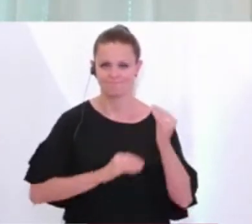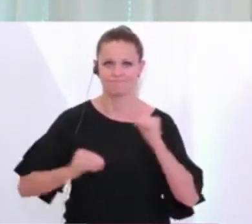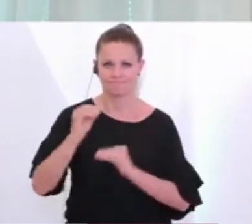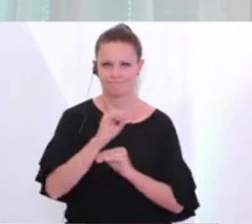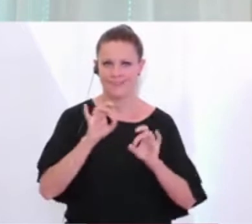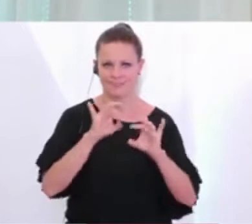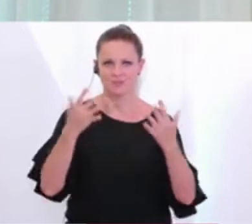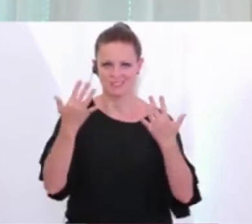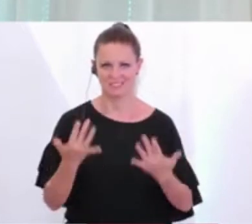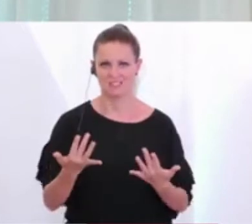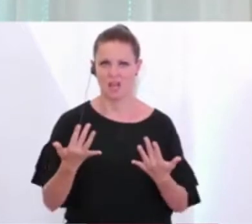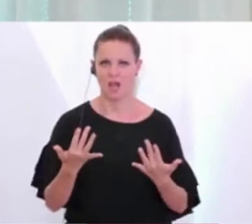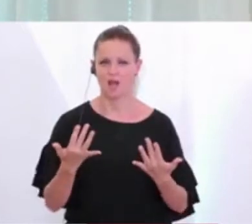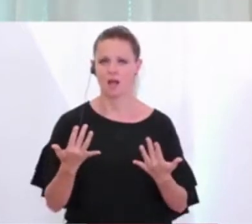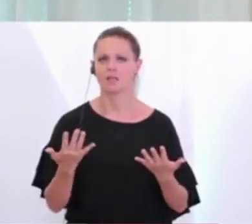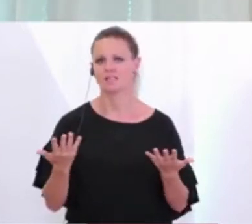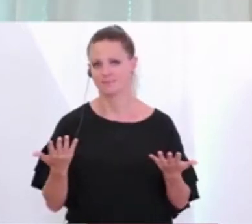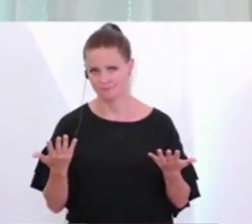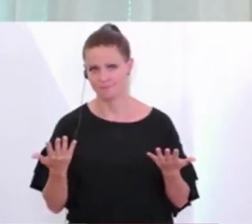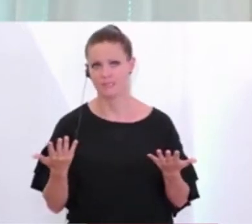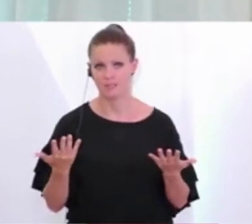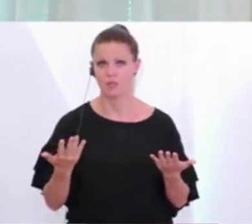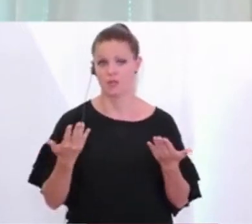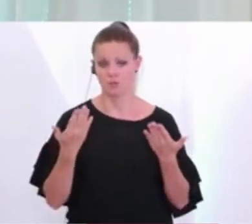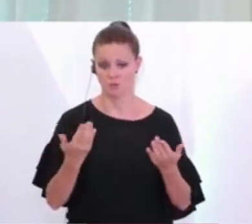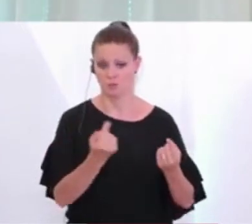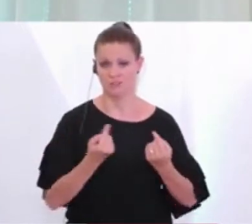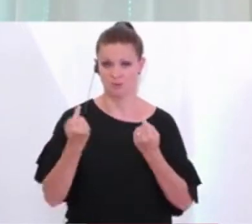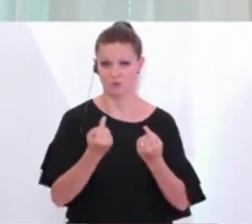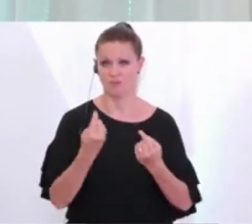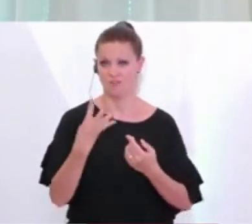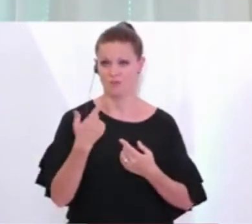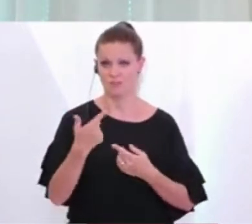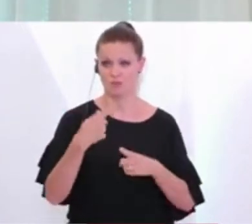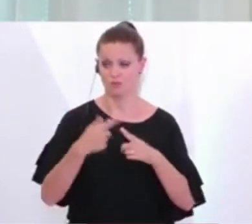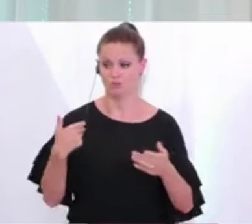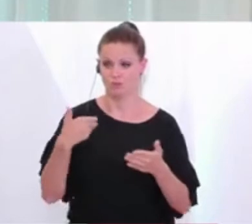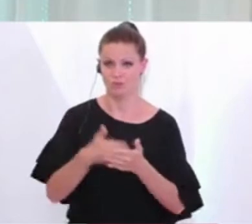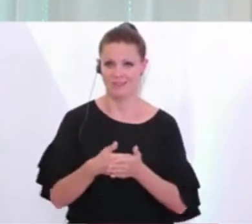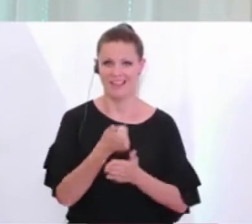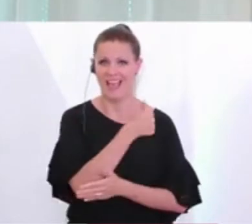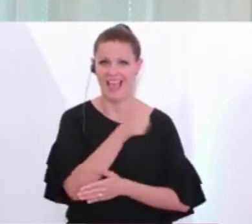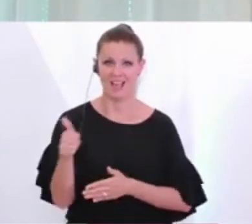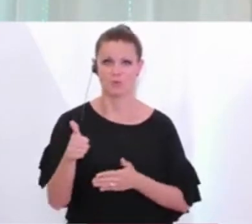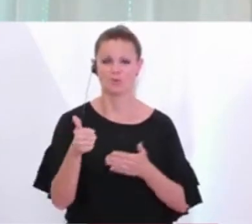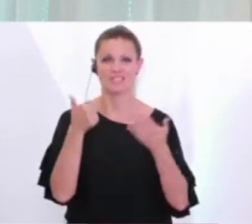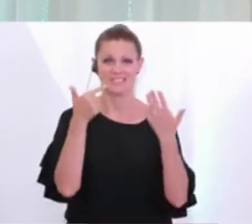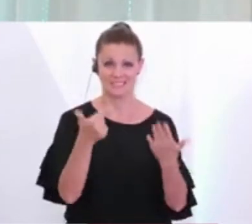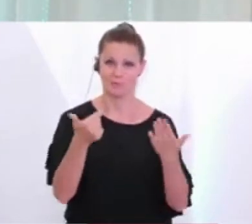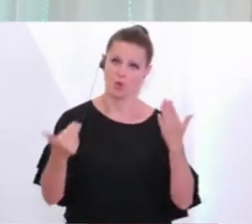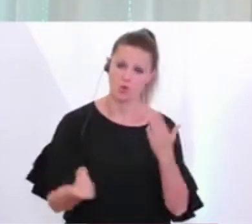der Infektionszahlen sind so, dass wir in den letzten 24 Stunden 107